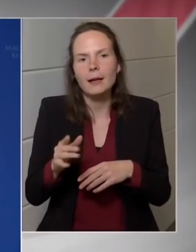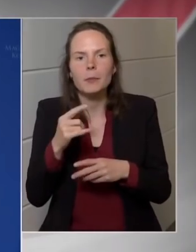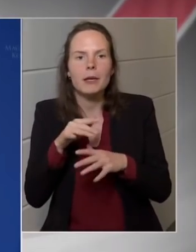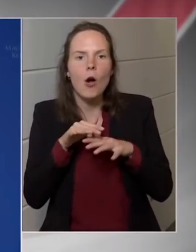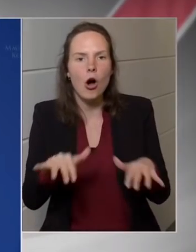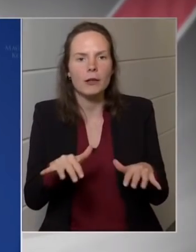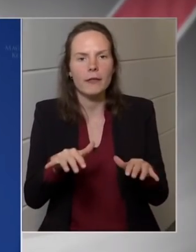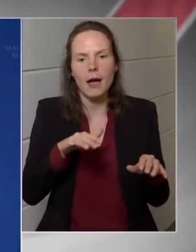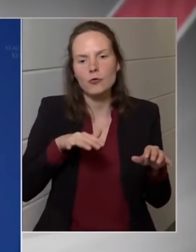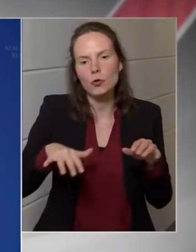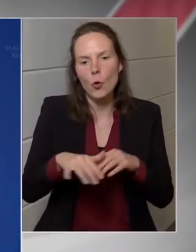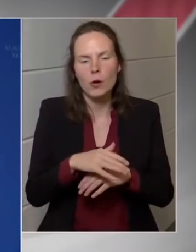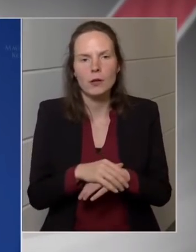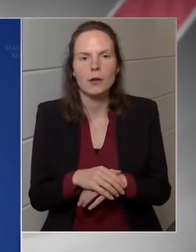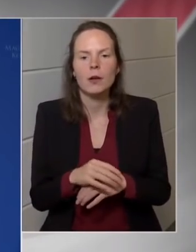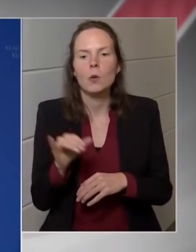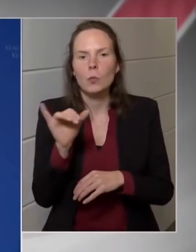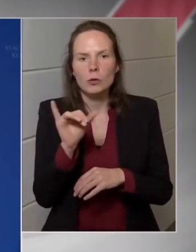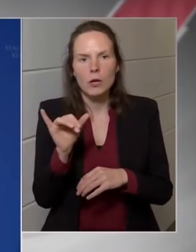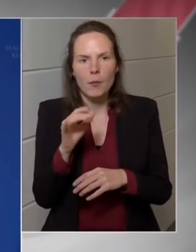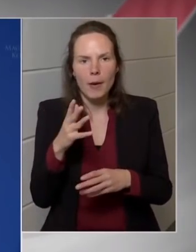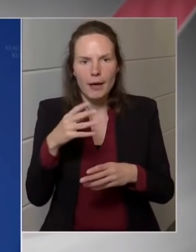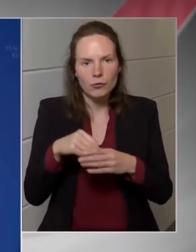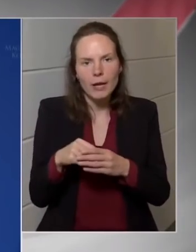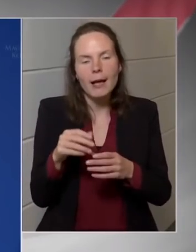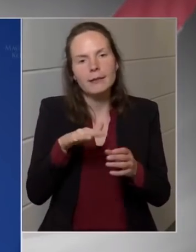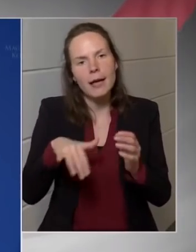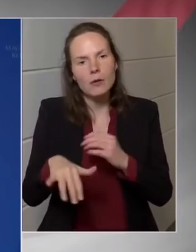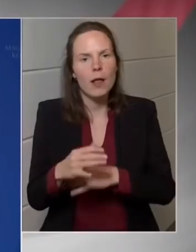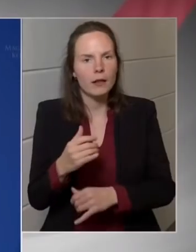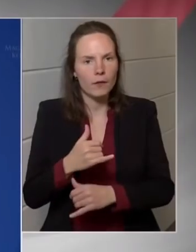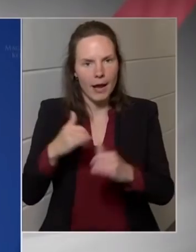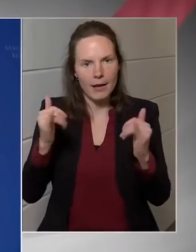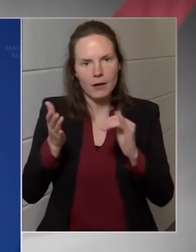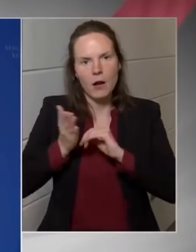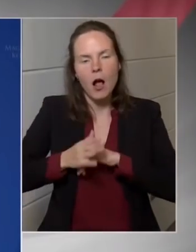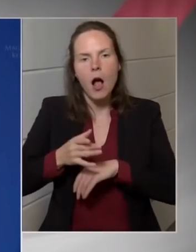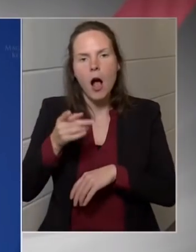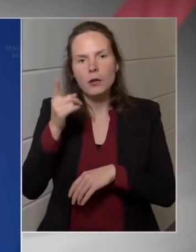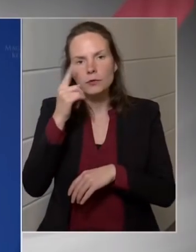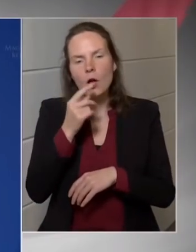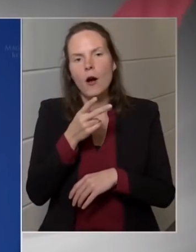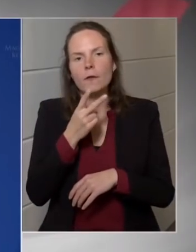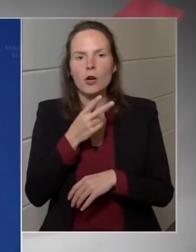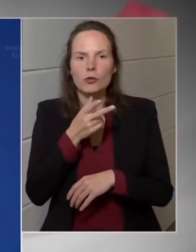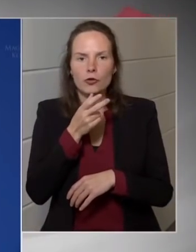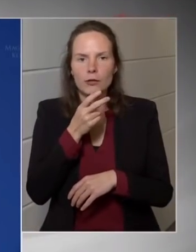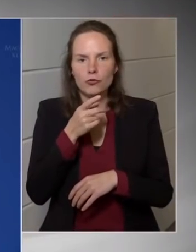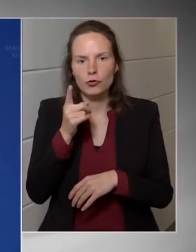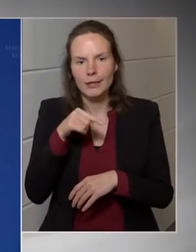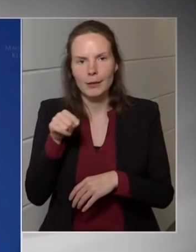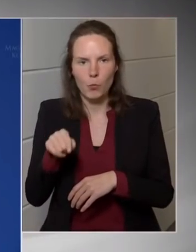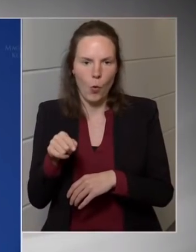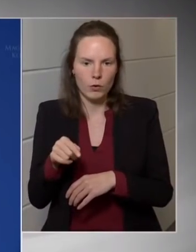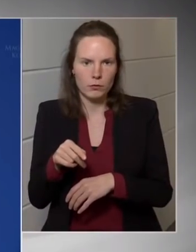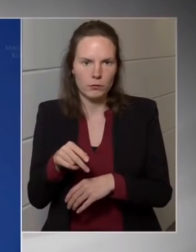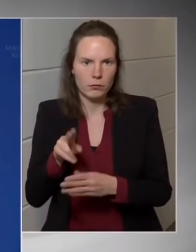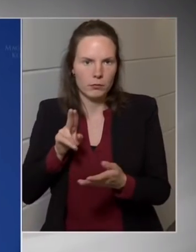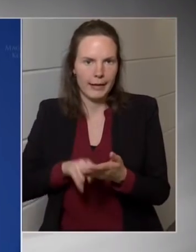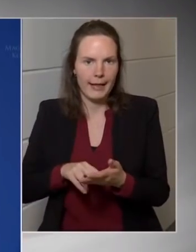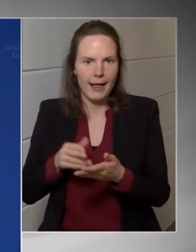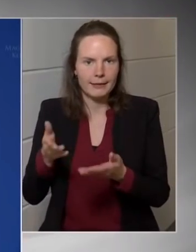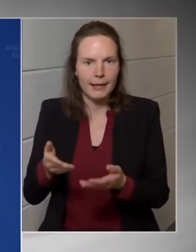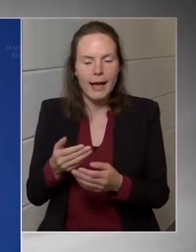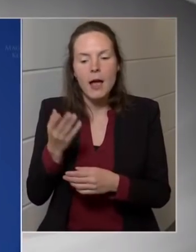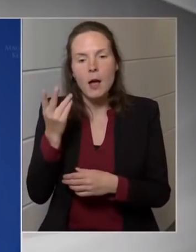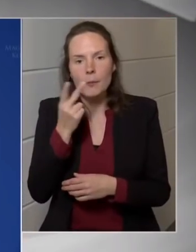Budapest ügyében a területfejlesztés oldaláról Narocsi Stíbar az, aki illetékes. Természetesen, hogyha egy beruházás